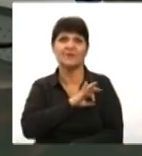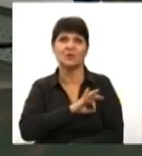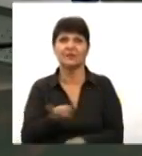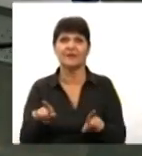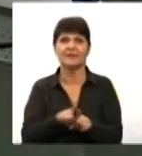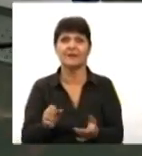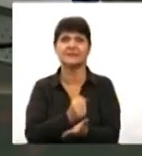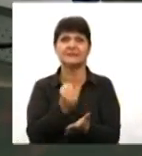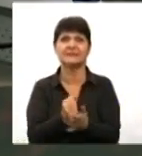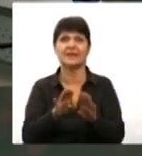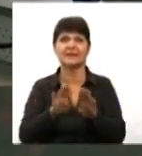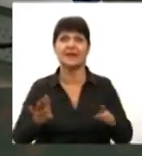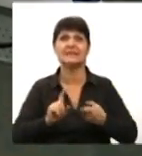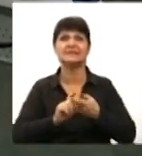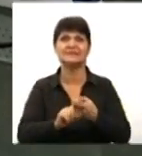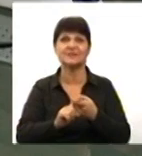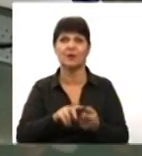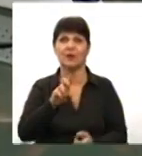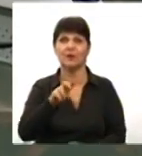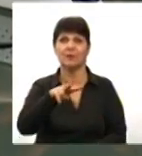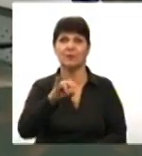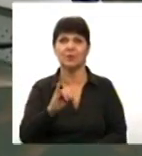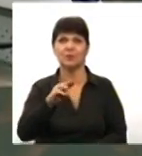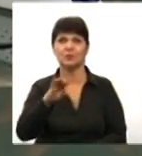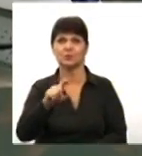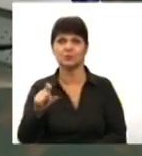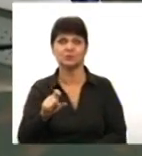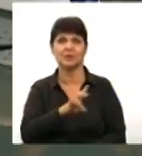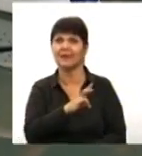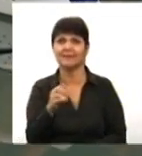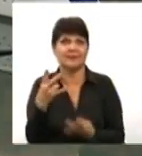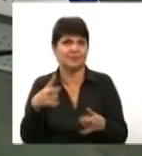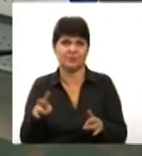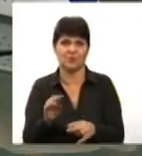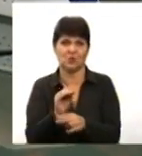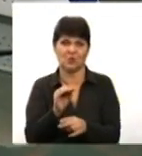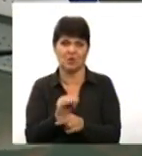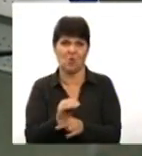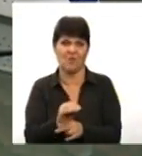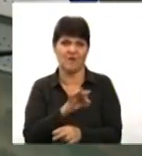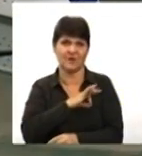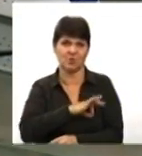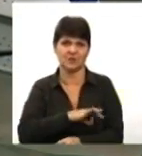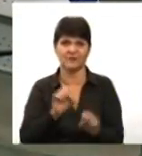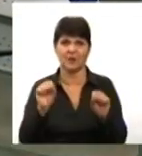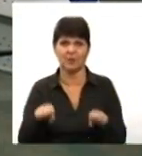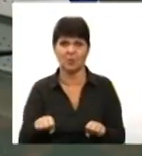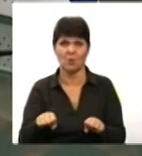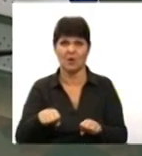бездротового зв'язку, зокрема Bluetooth, які не потребують додаткової реєстрації, які можуть використовуватись назовні.